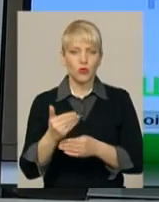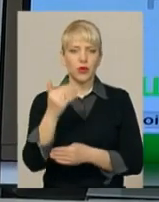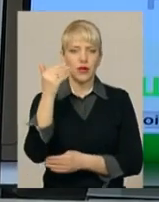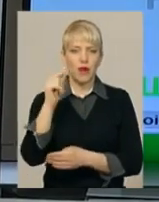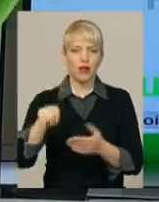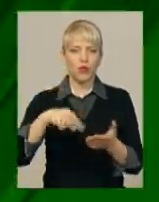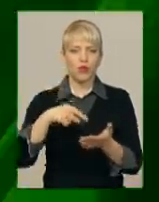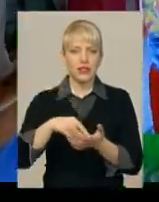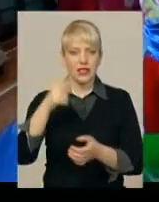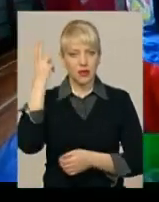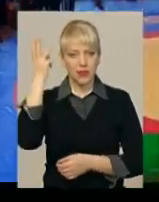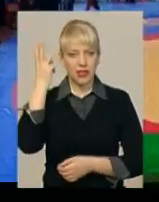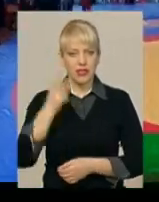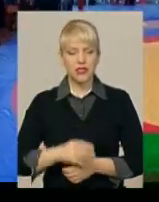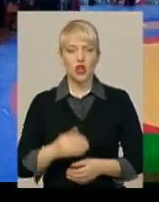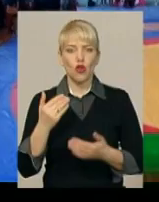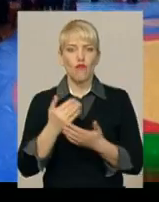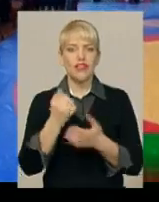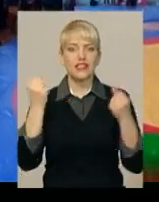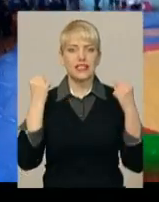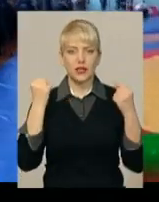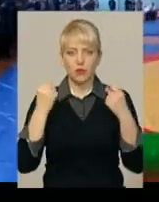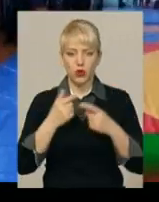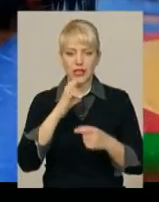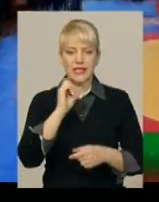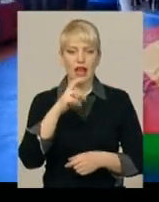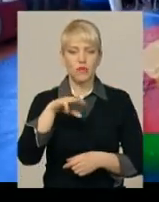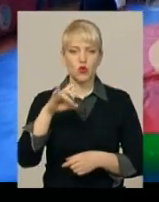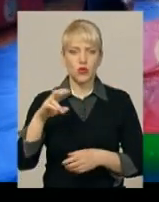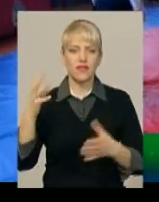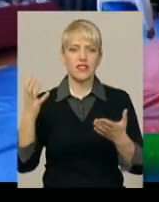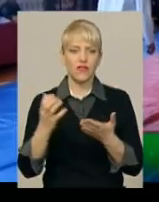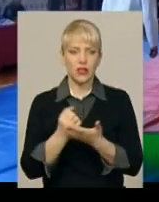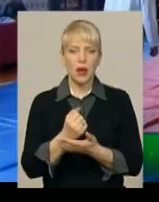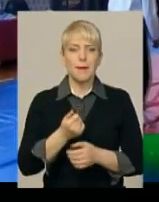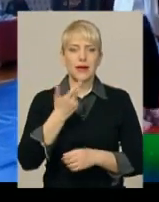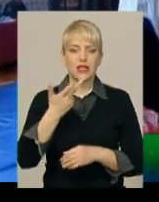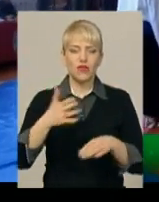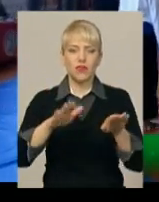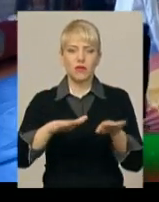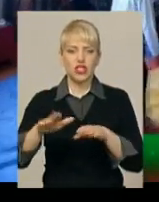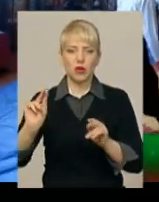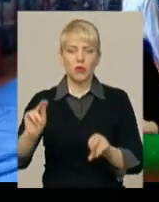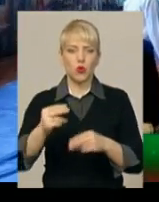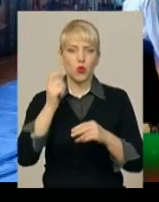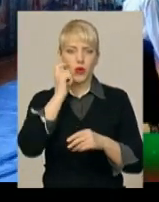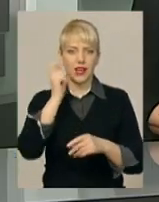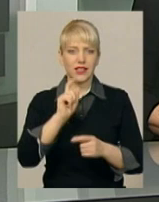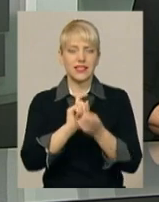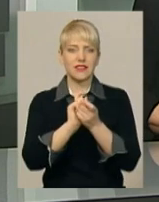Хмельницькому. Новини з спорту. Хмельницькі самсонівці вибороли призові місця на чемпіонаті України з рукопашу.